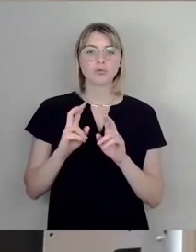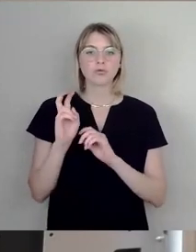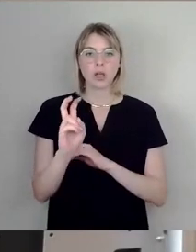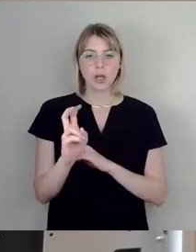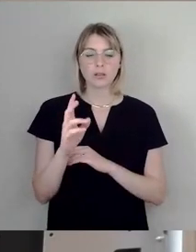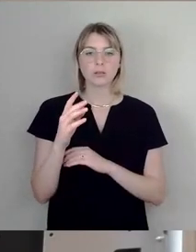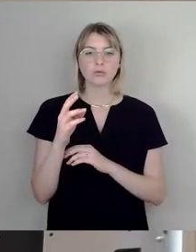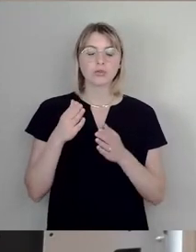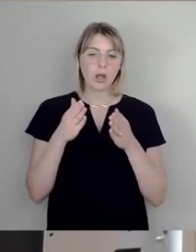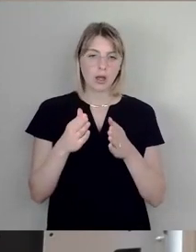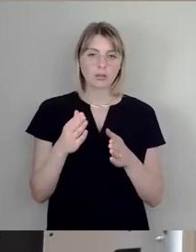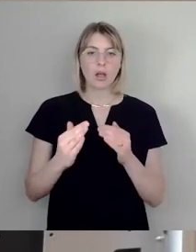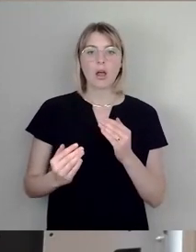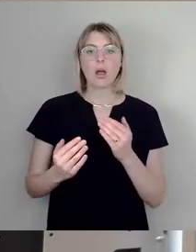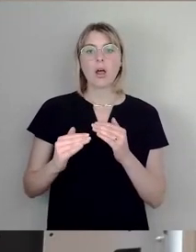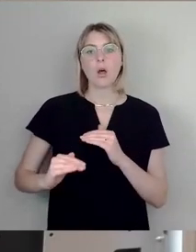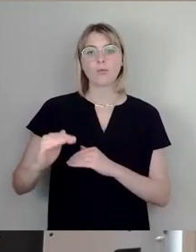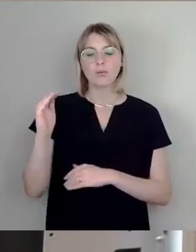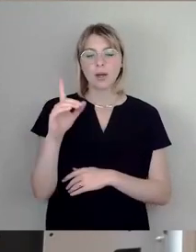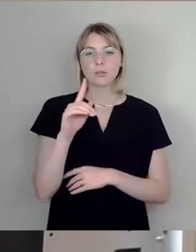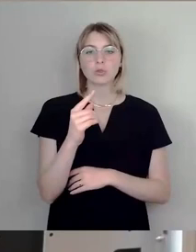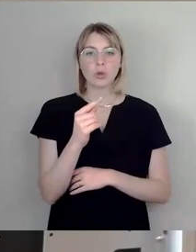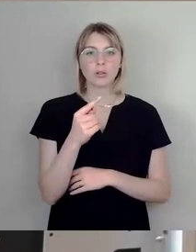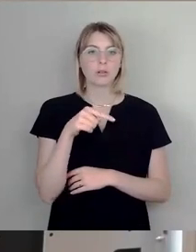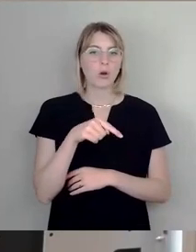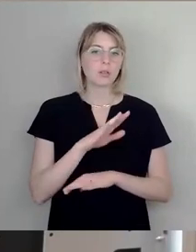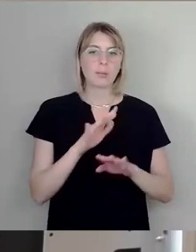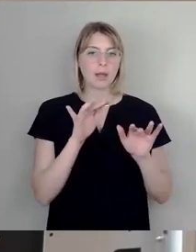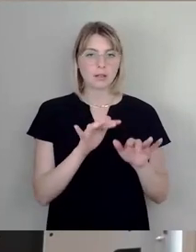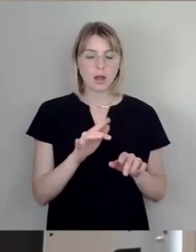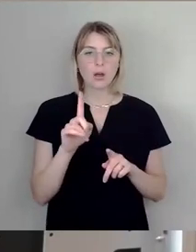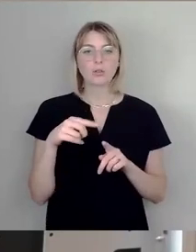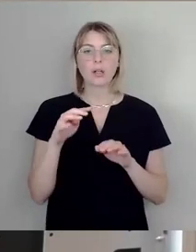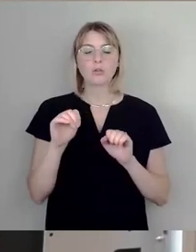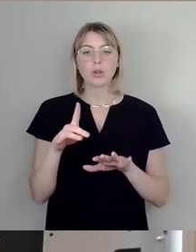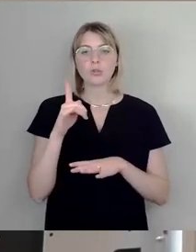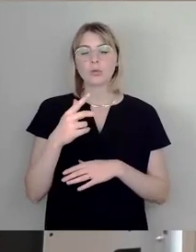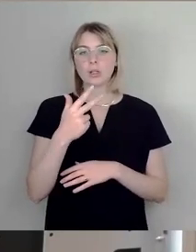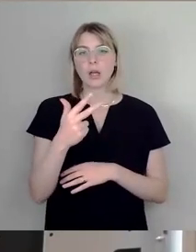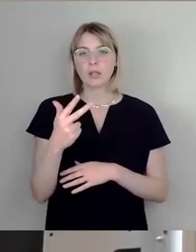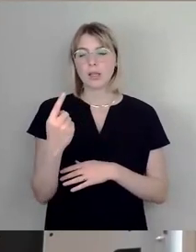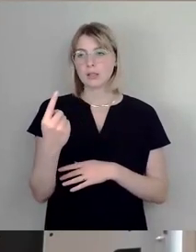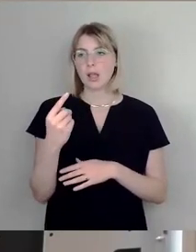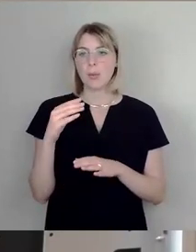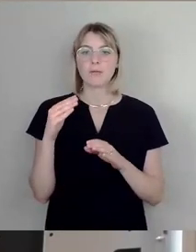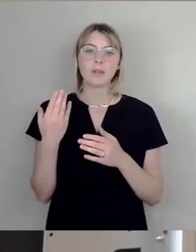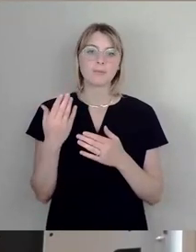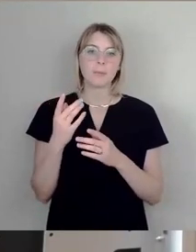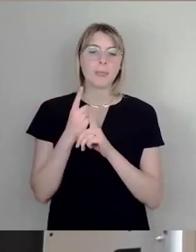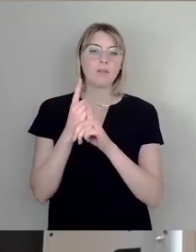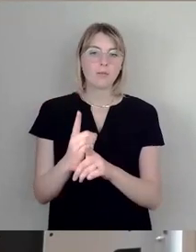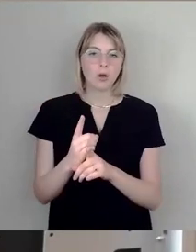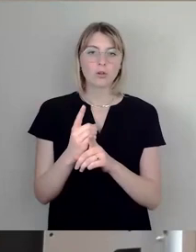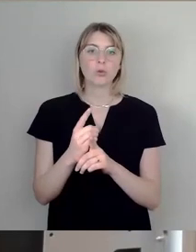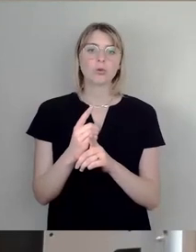1933 ist sie als Jüdin sofort in die Verfolgung des Nationalsozialismus geraten. Lea Grundig ist